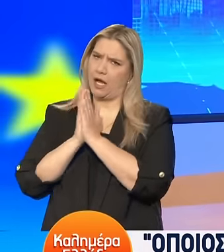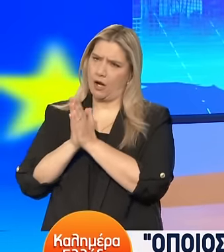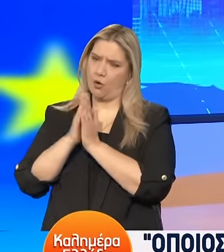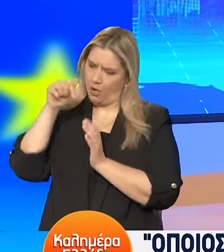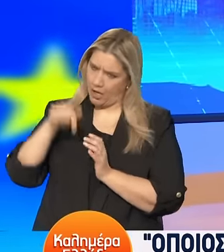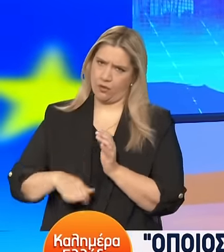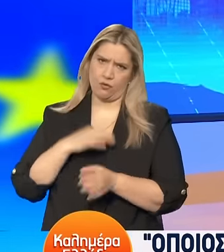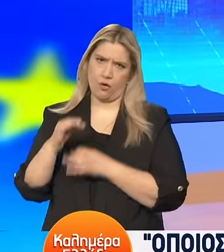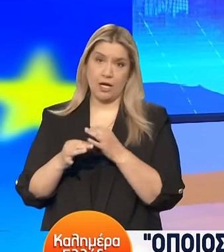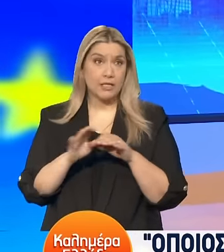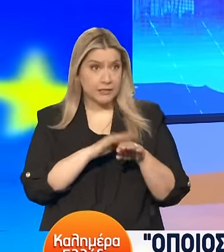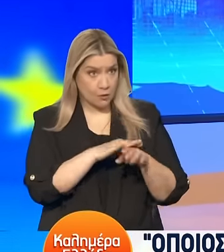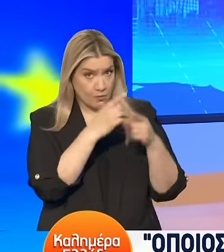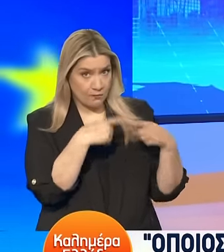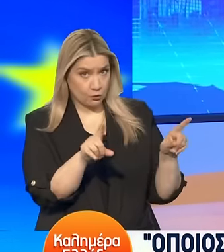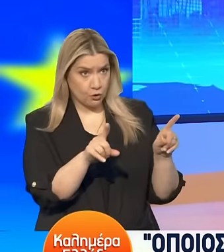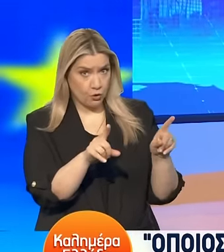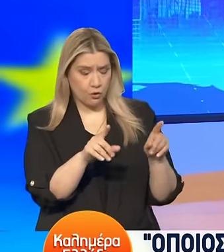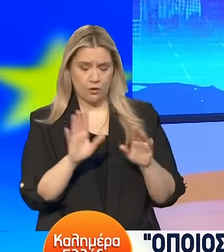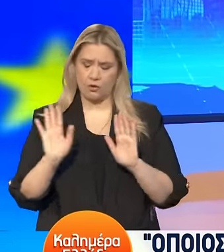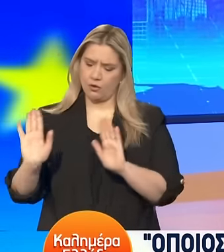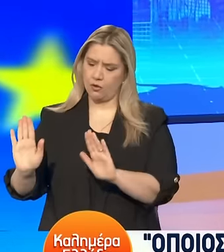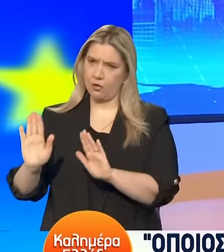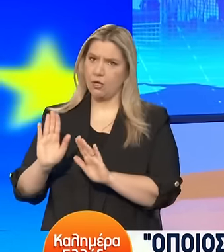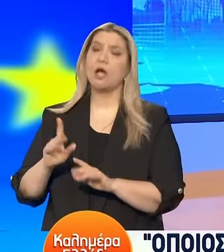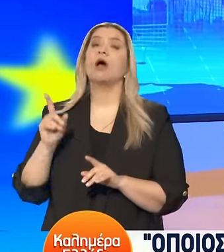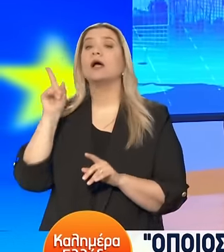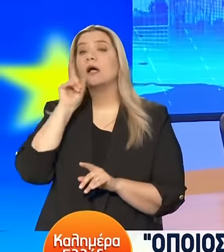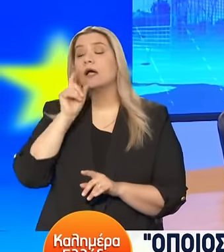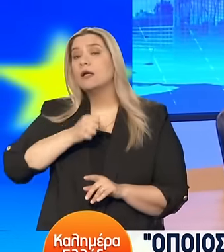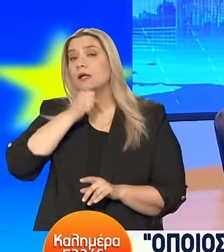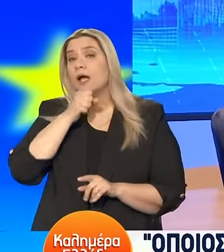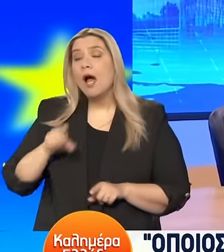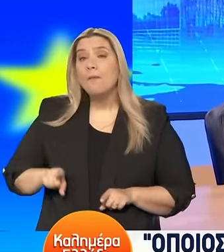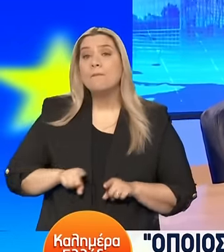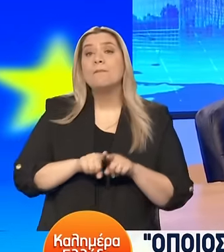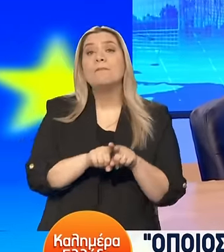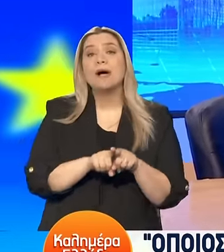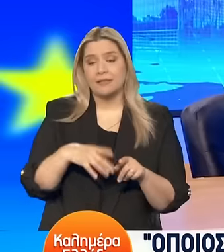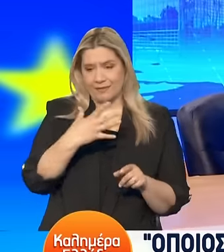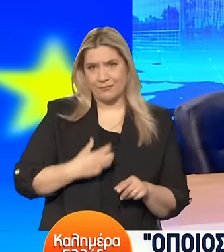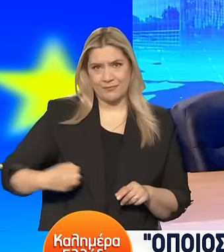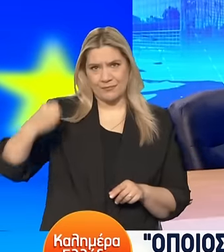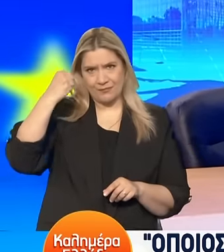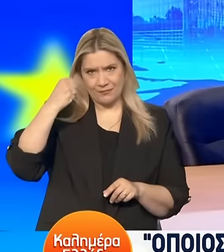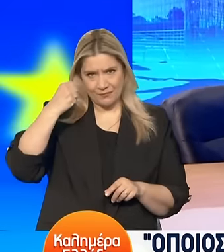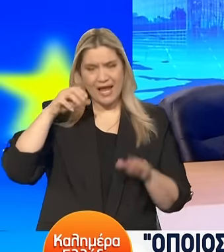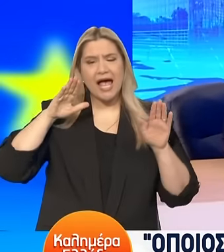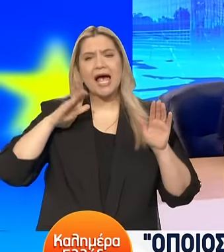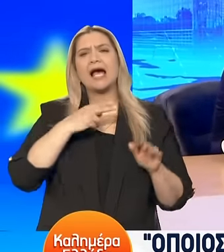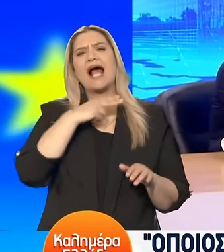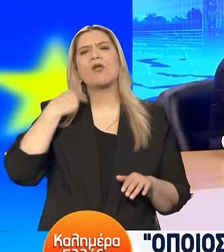τα φέτοιους αντιπολίτευσης Η κυρία αυτή ήρθε μαζί με τον καθολικό επίσκοπο της Κέρκυρας